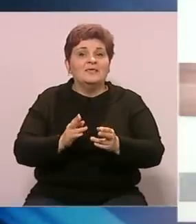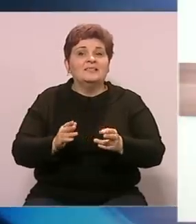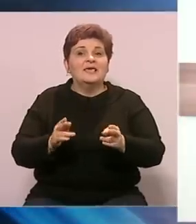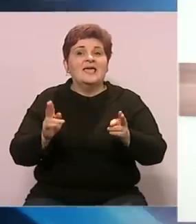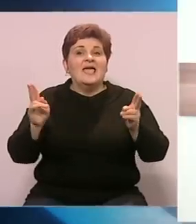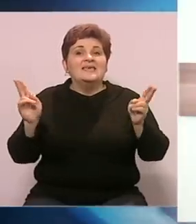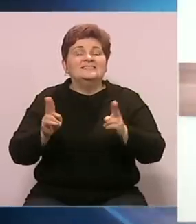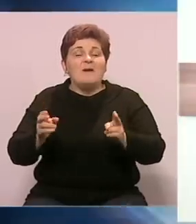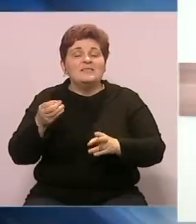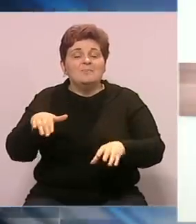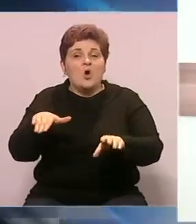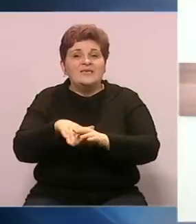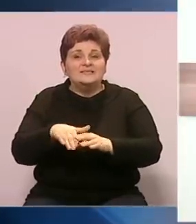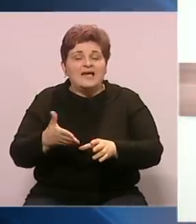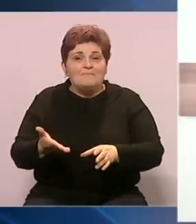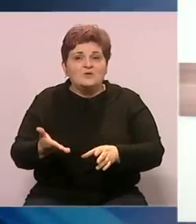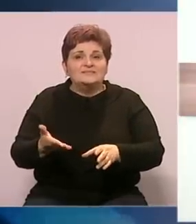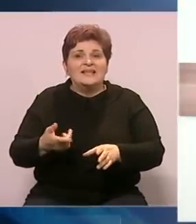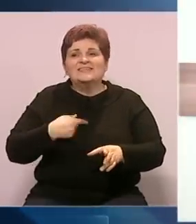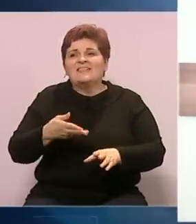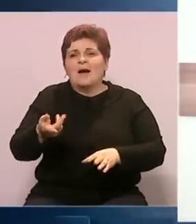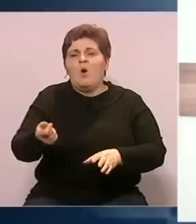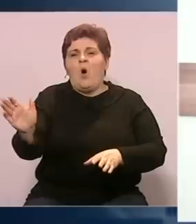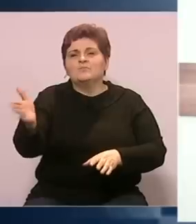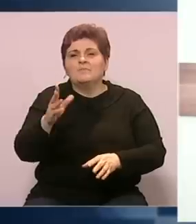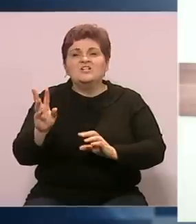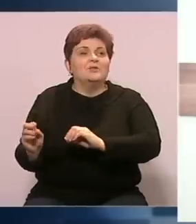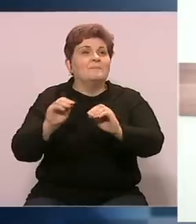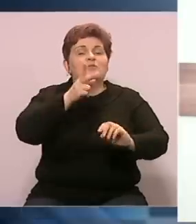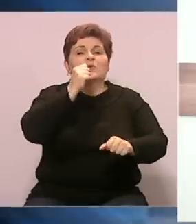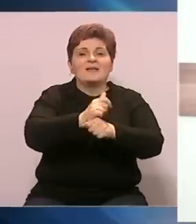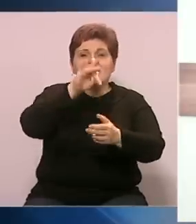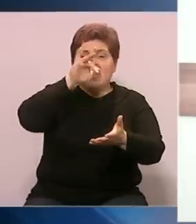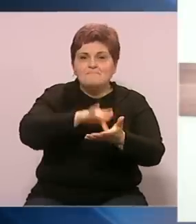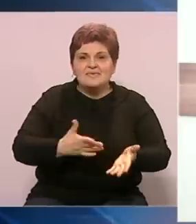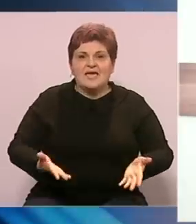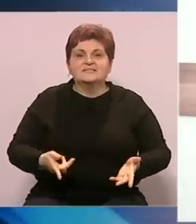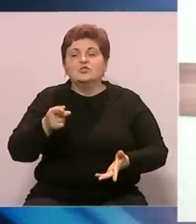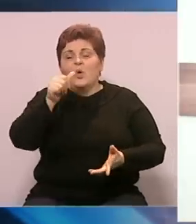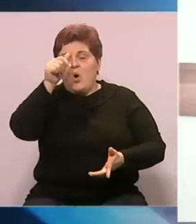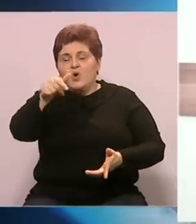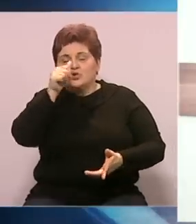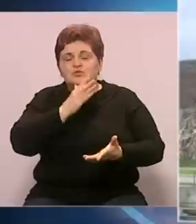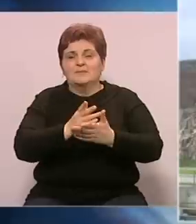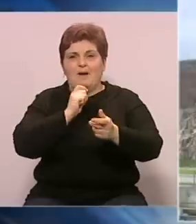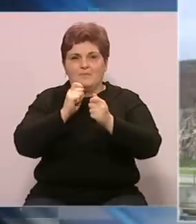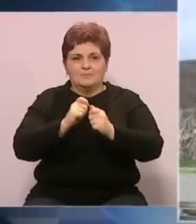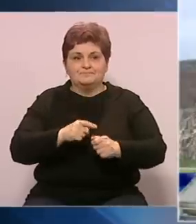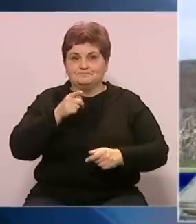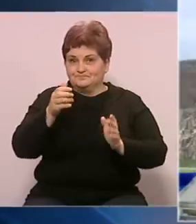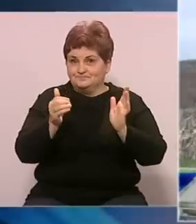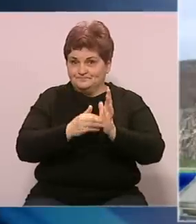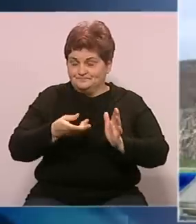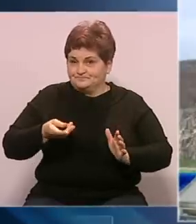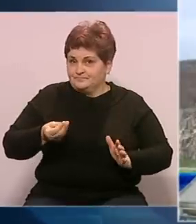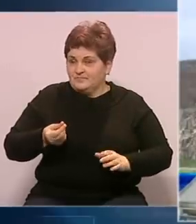zaposlenih kroz neke otpremnine, da li će se ti ljudi prebasti neka druga radna mjesta, to je ono što treba da se dogovorimo. Zato su potrebeni